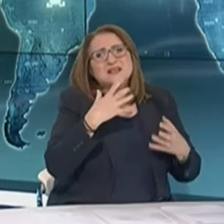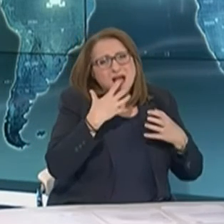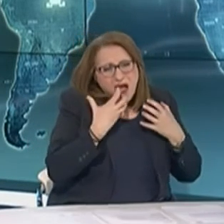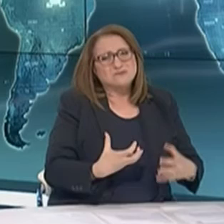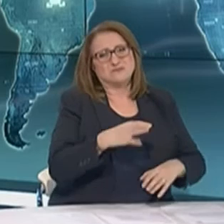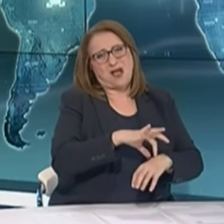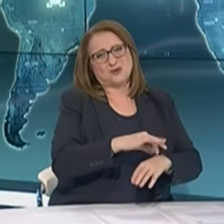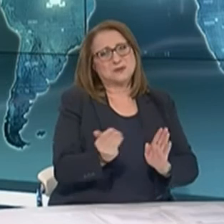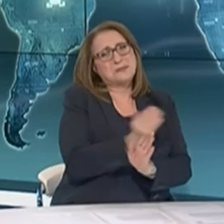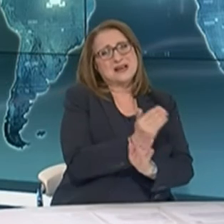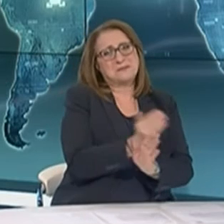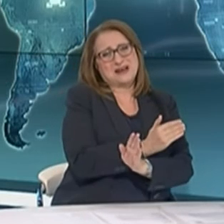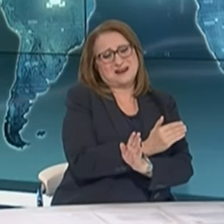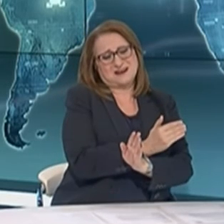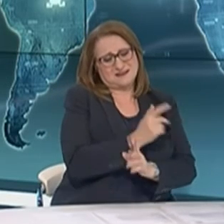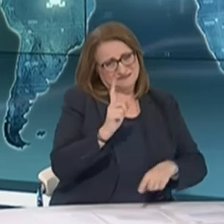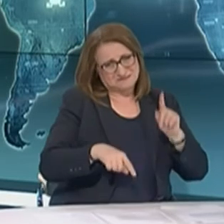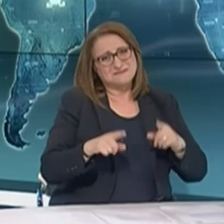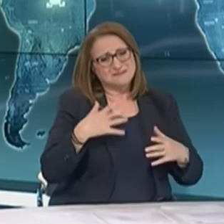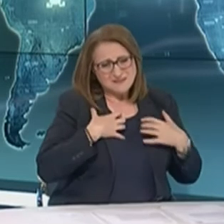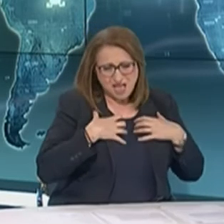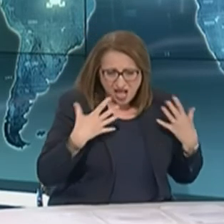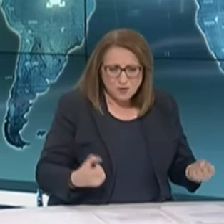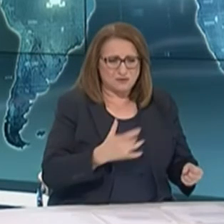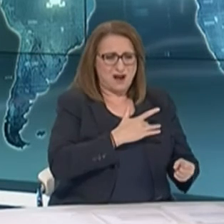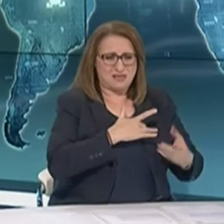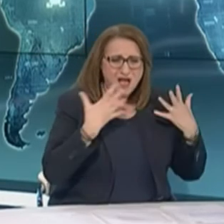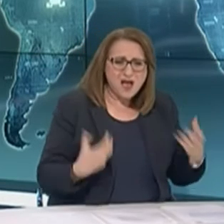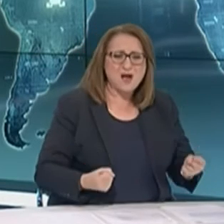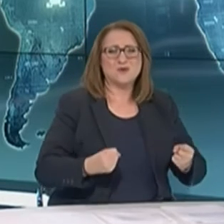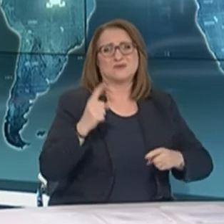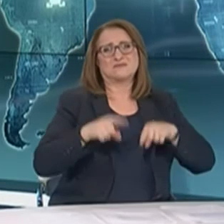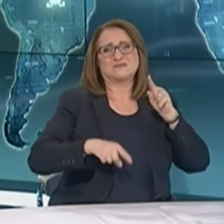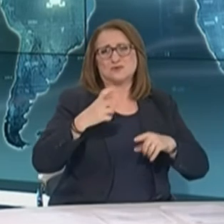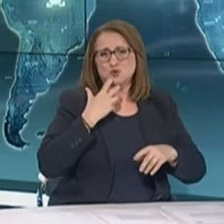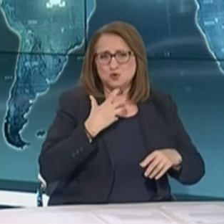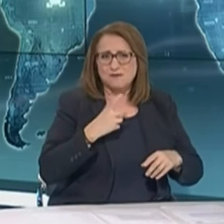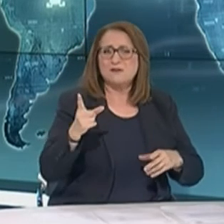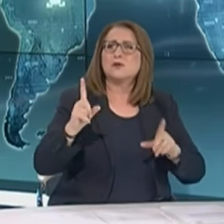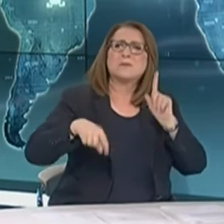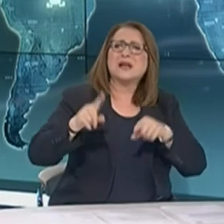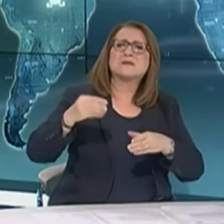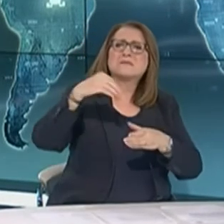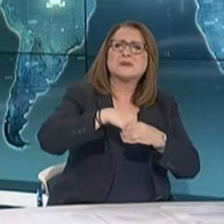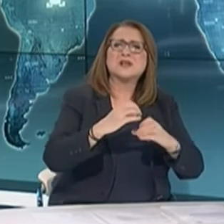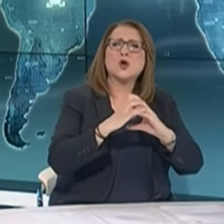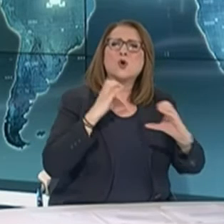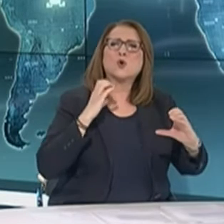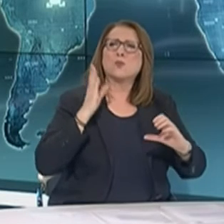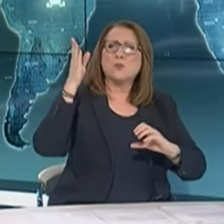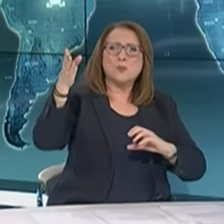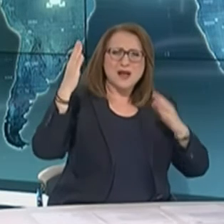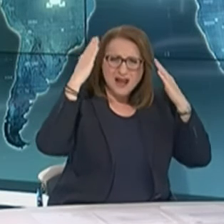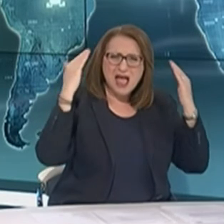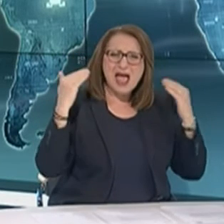αυτούς είχαν στενή επαφή. Κάποιοι από αυτούς αφορούσαν το γκρουπ της Αιγύπτου, των